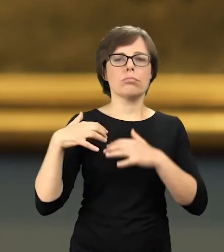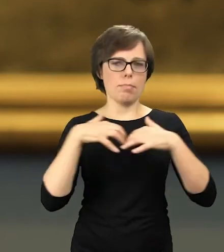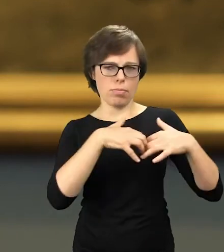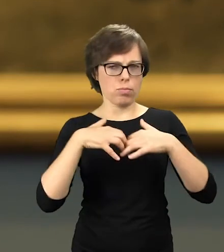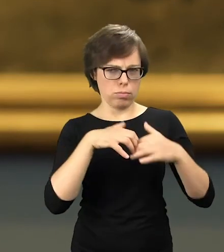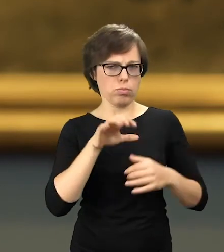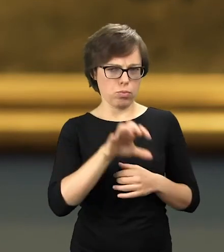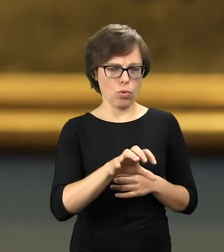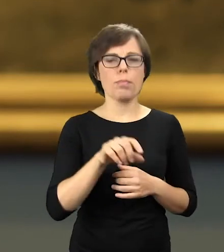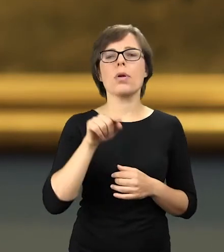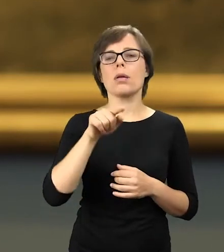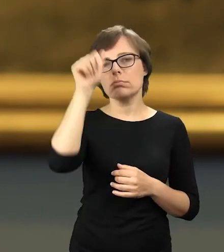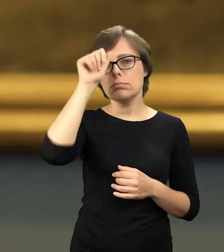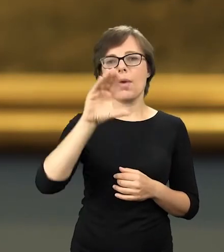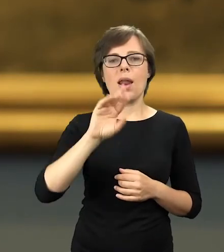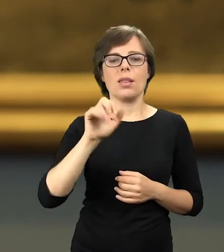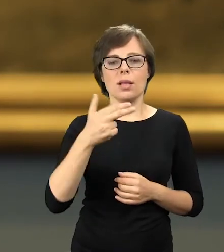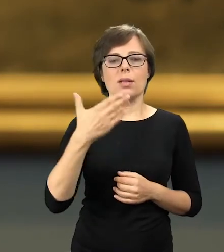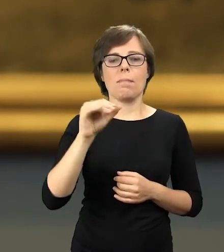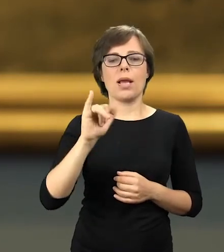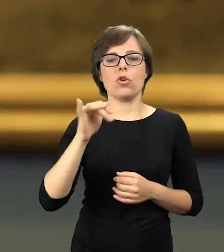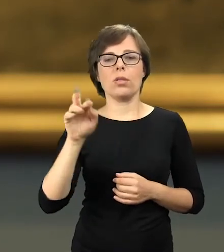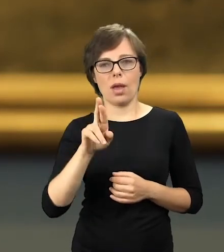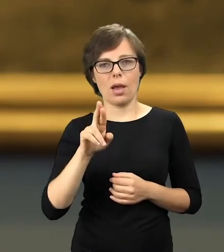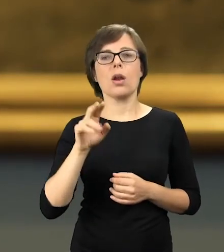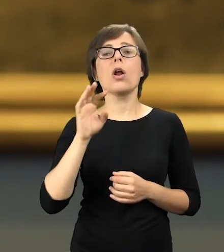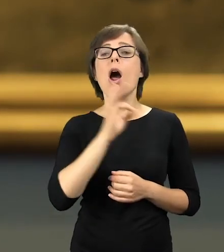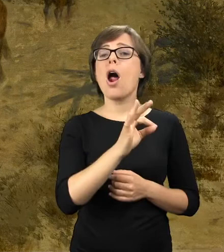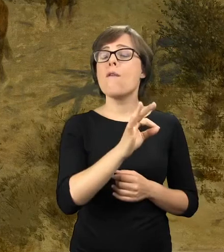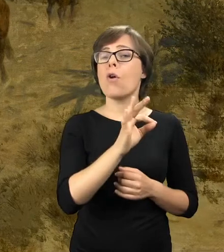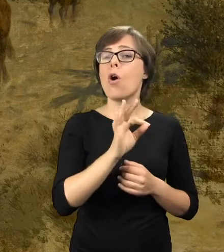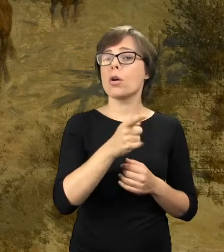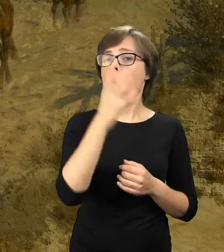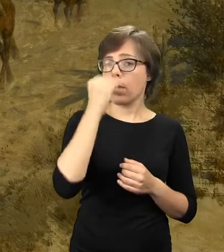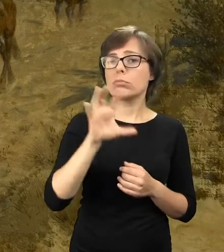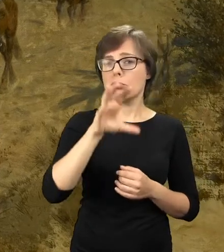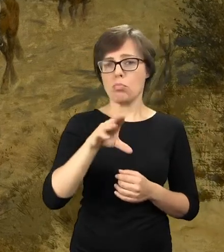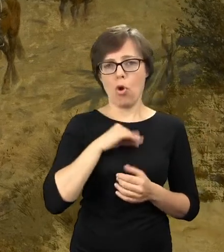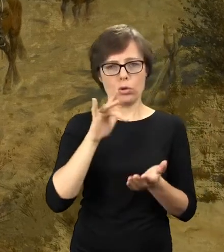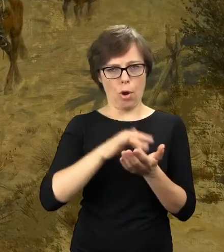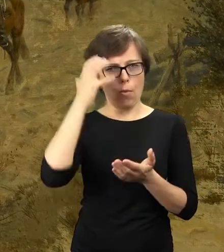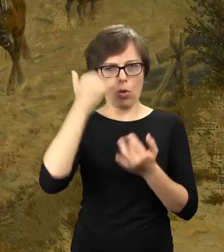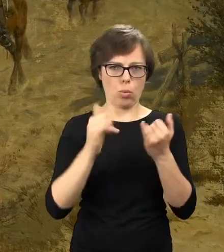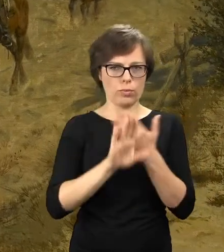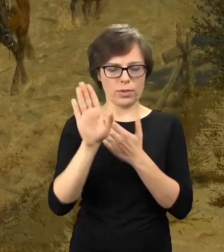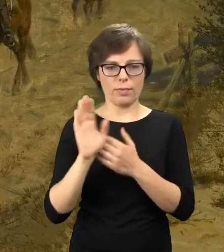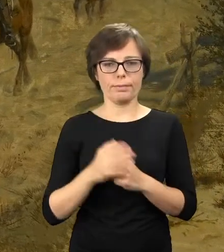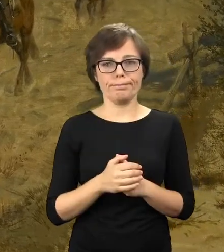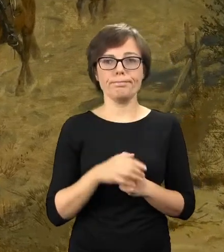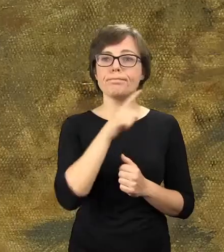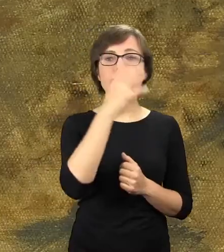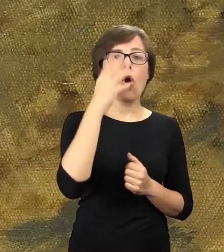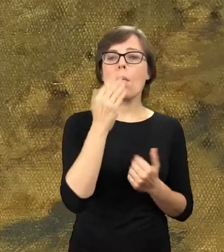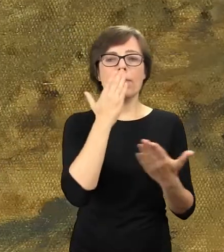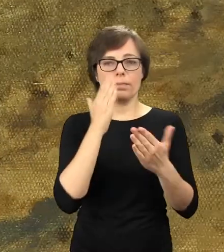którego prace można było także oglądać na wystawach w Monachium. Scena rozgrywa się na mazowieckiej równinie,